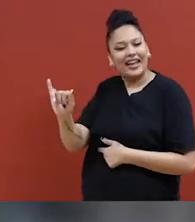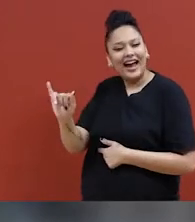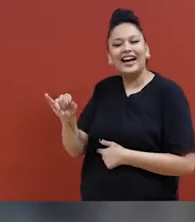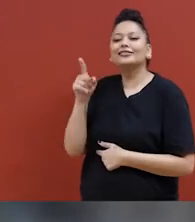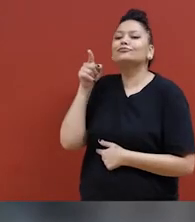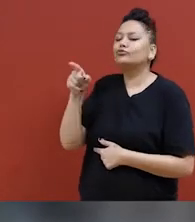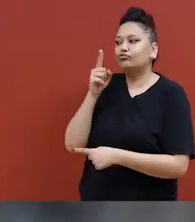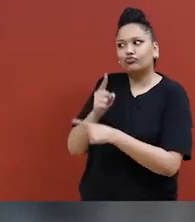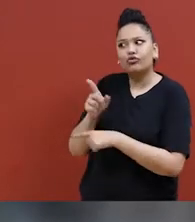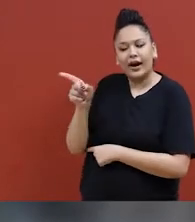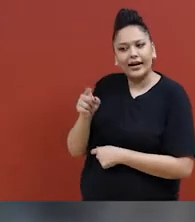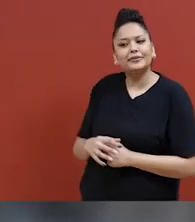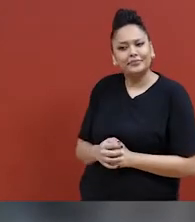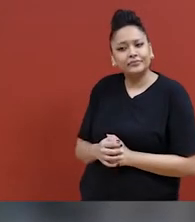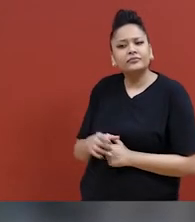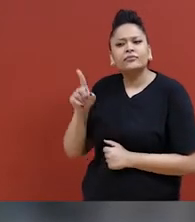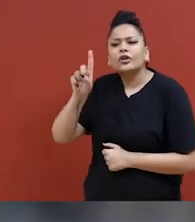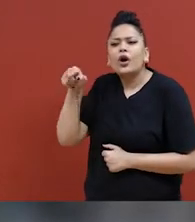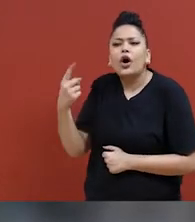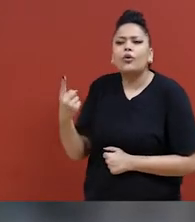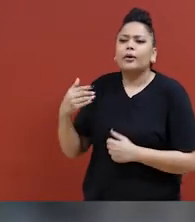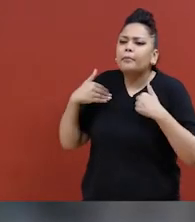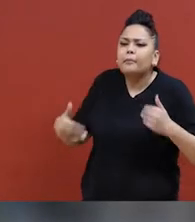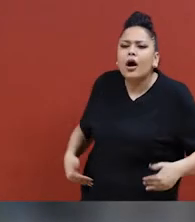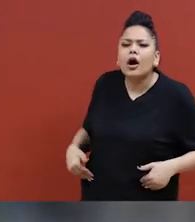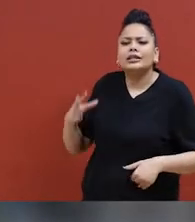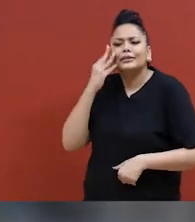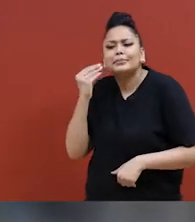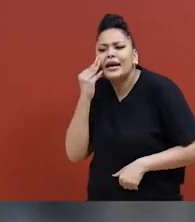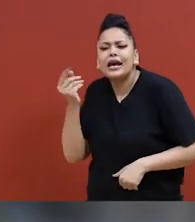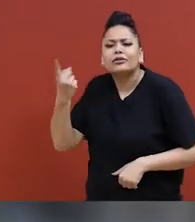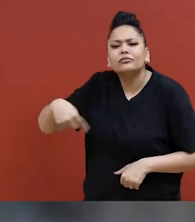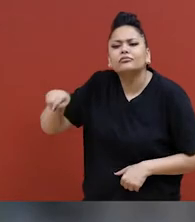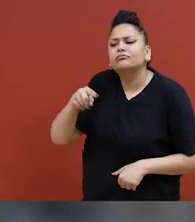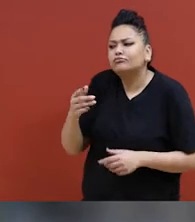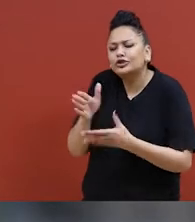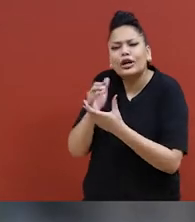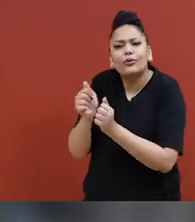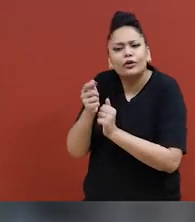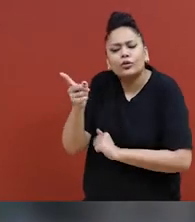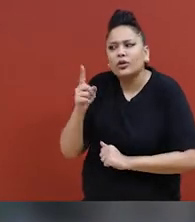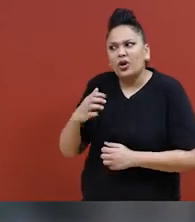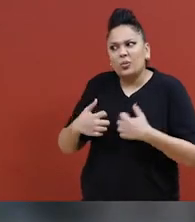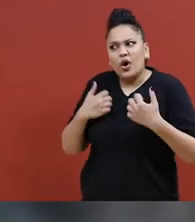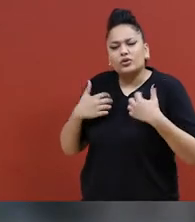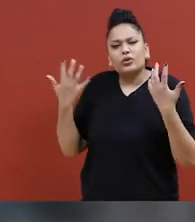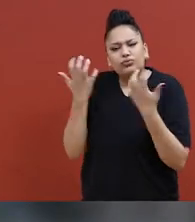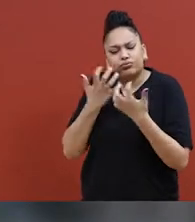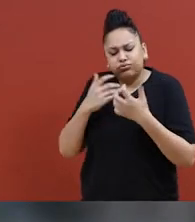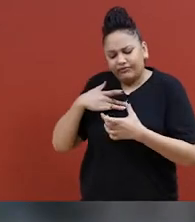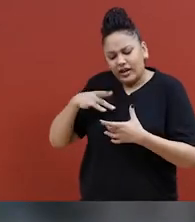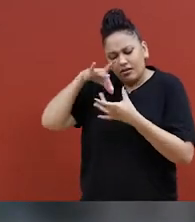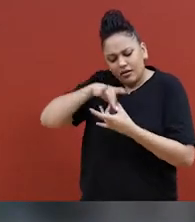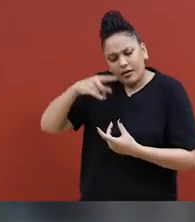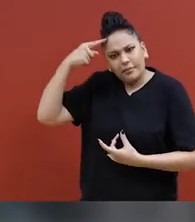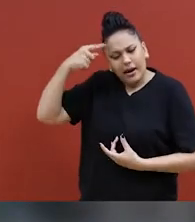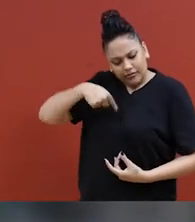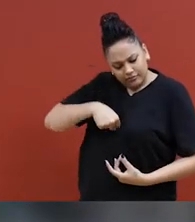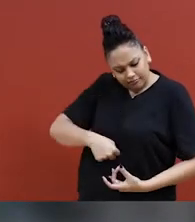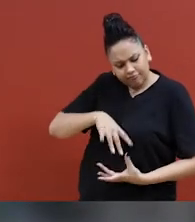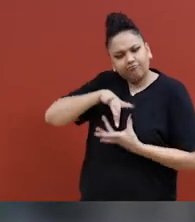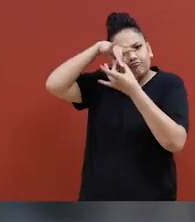bien dit, Stephanie. Merci pour ça. Et vous avez tout à fait raison, ce n'est pas juste une expérience physique, n'est-ce pas? Il s'agit d'une expérience